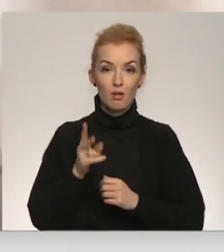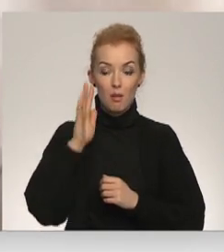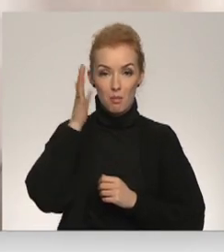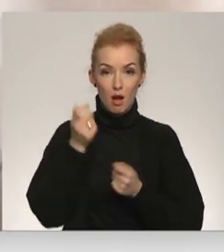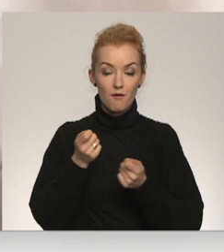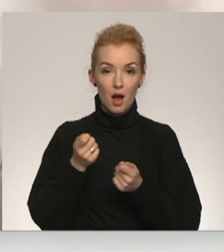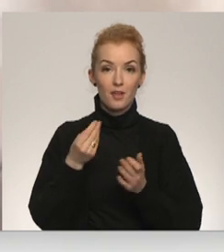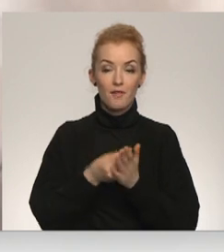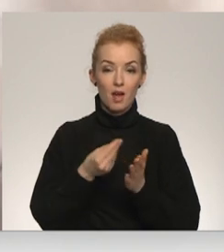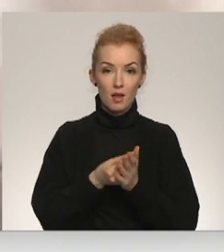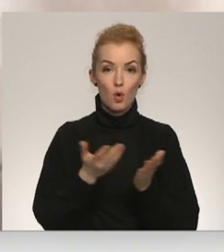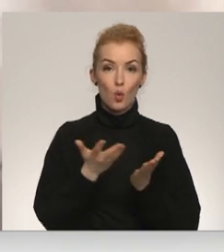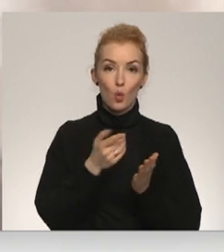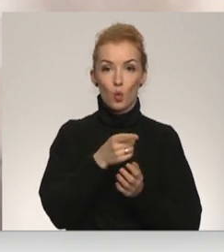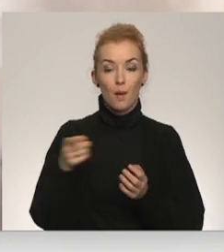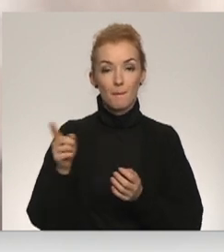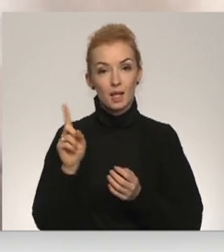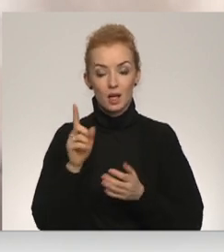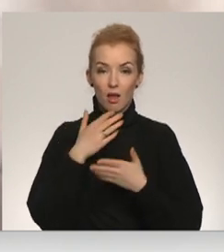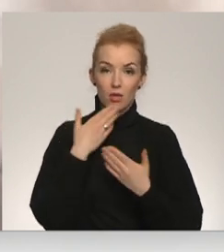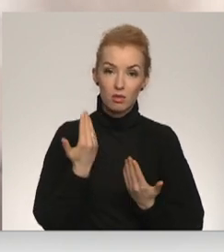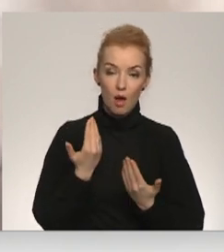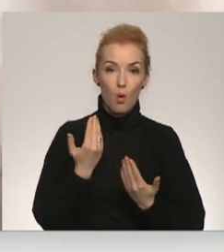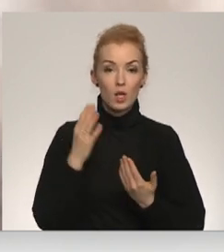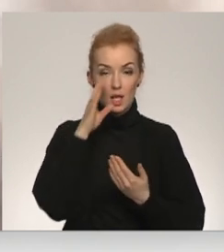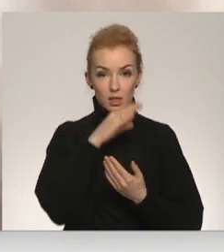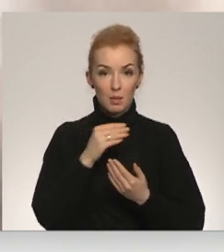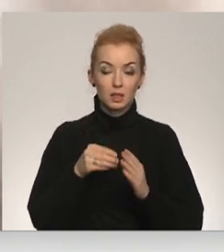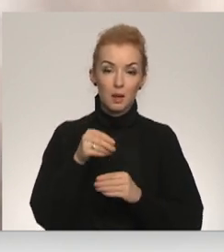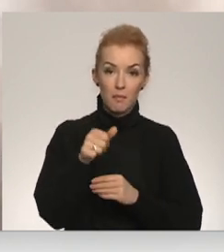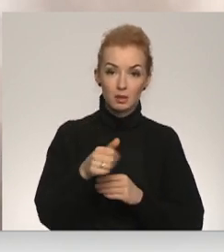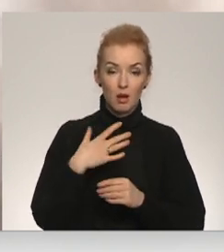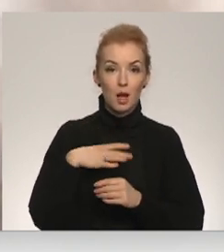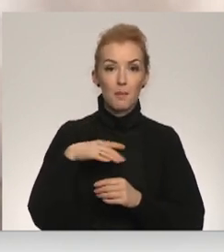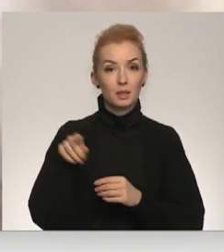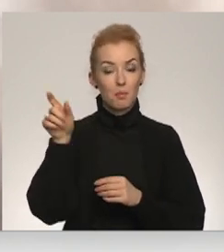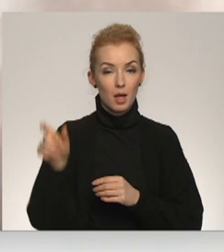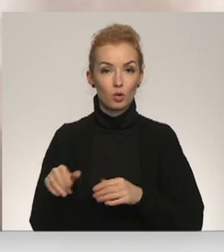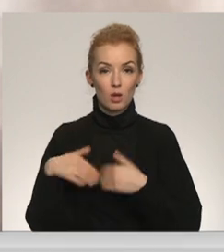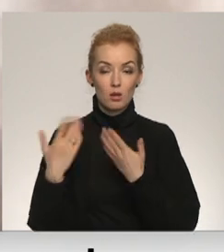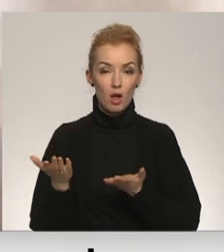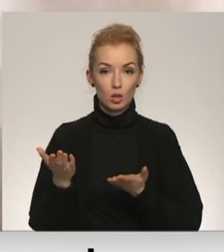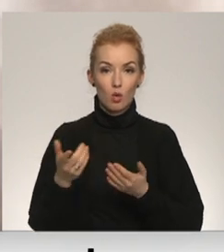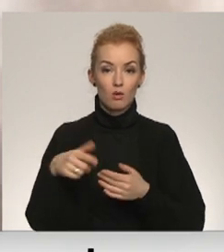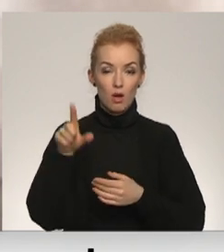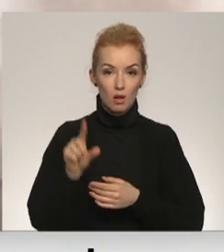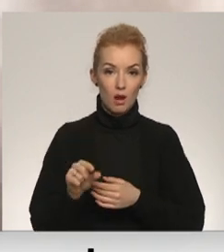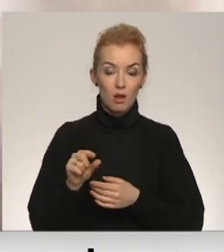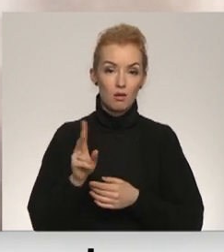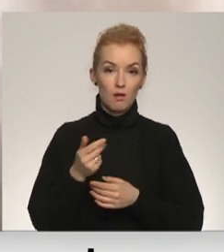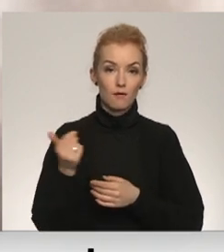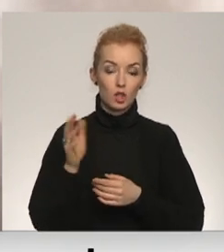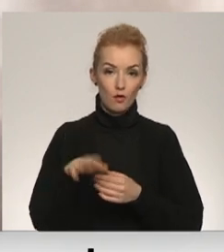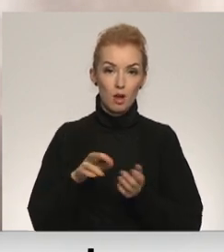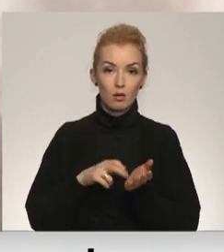ir vai nav pietiekama līdzi, vai notipina aktoru vai kāpēc personai būtu jānorād, ka viņi var piemēram